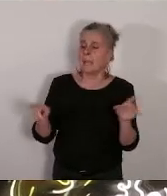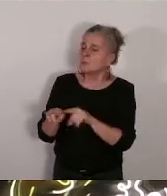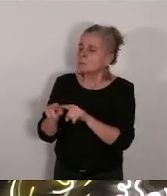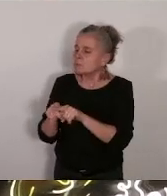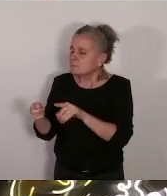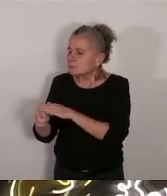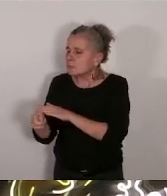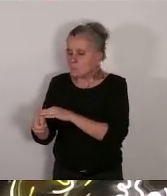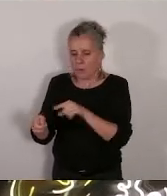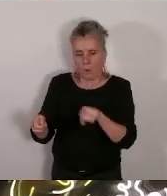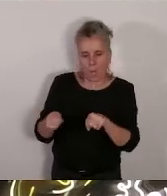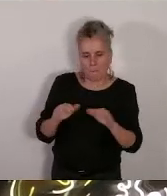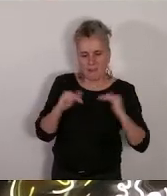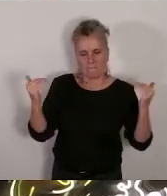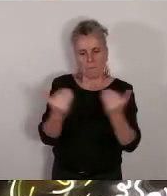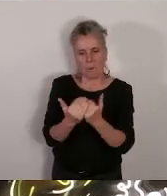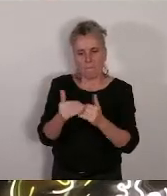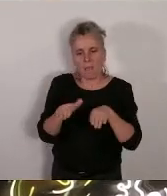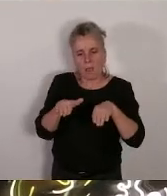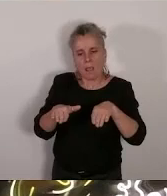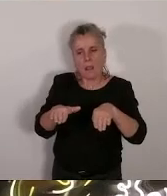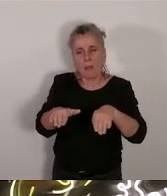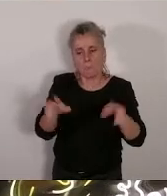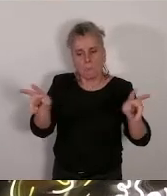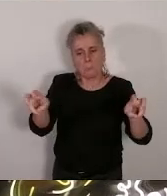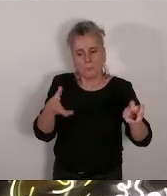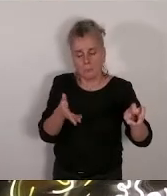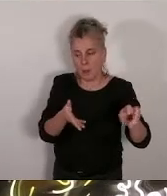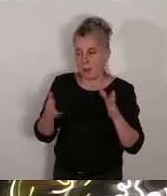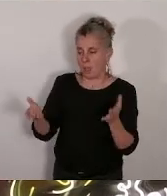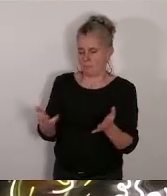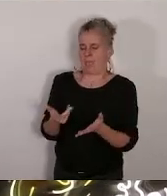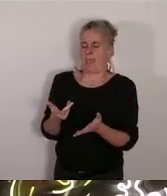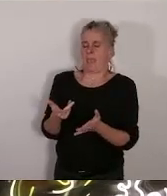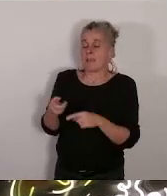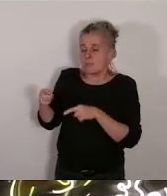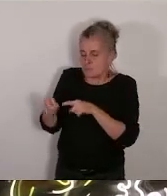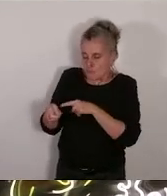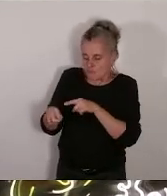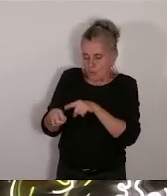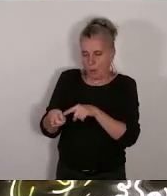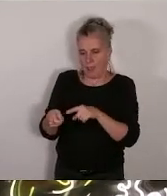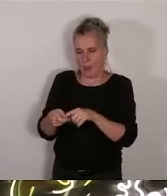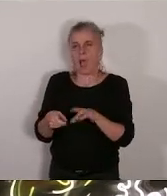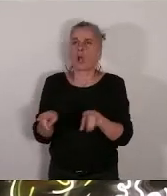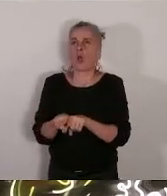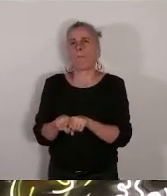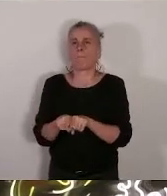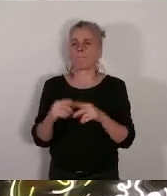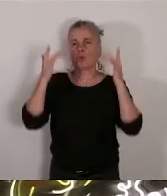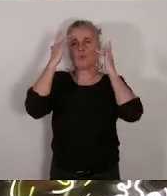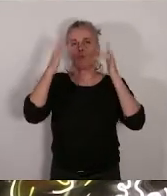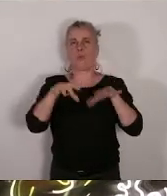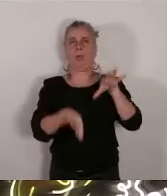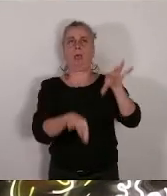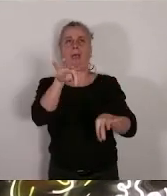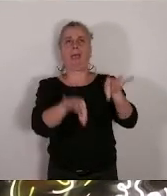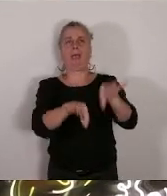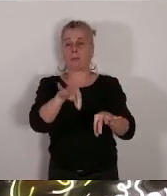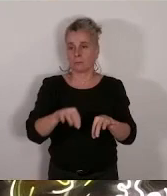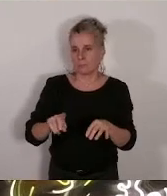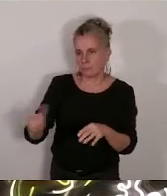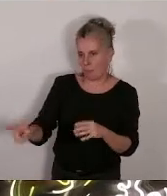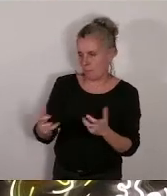parallèles. Mais globalement, nous ne pouvons pas accepter l'instrumentalisation de la culture à Marseille. Il vous appartient prioritairement